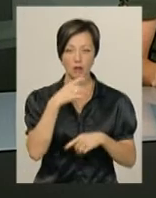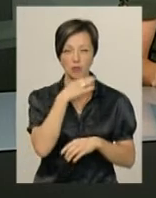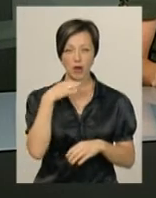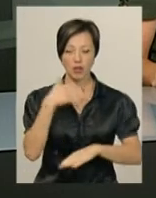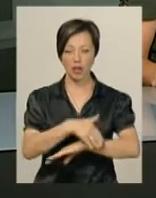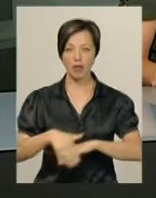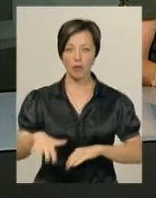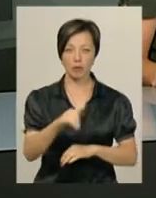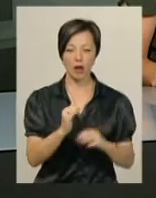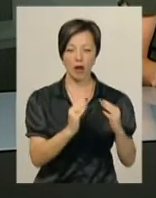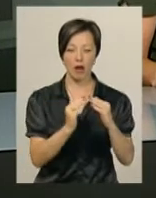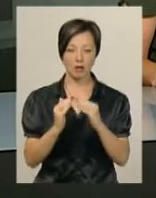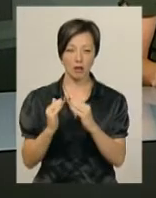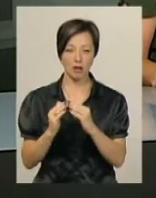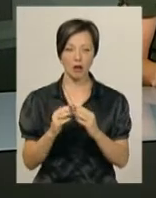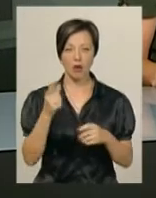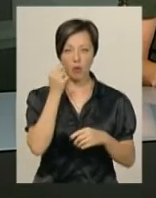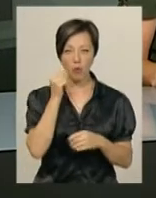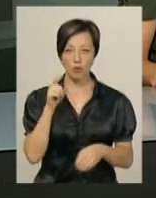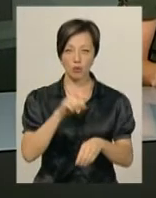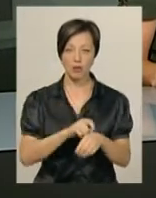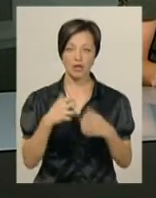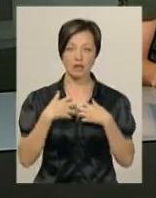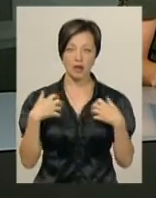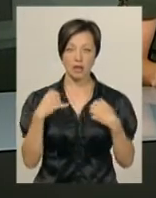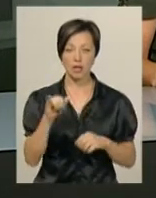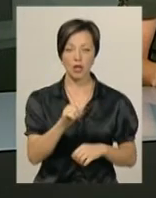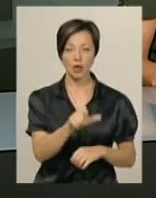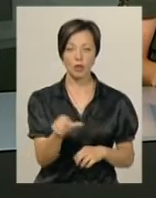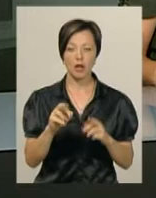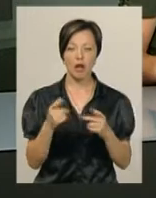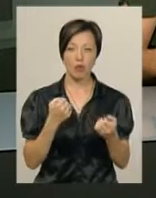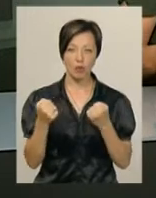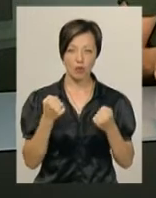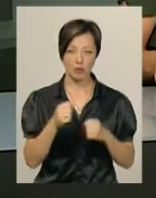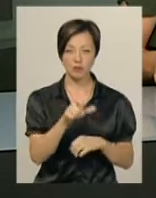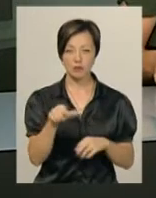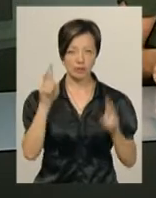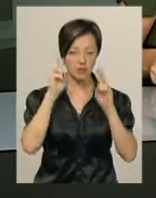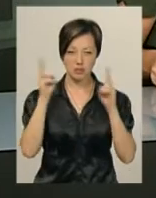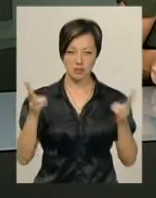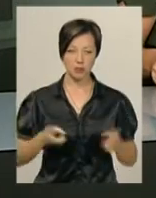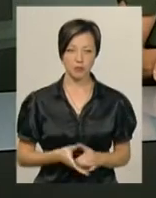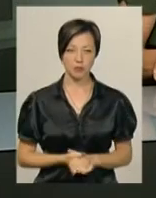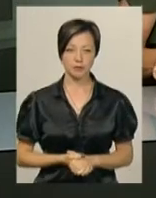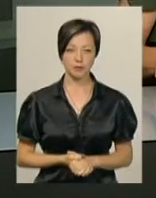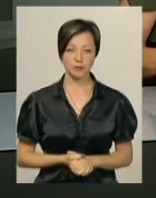на подвір'ях, і у хатах. Комахи кусають і тварин, і людей. Як з ними боротися, селяни не знають.